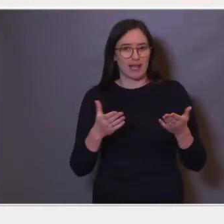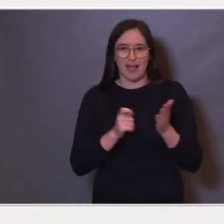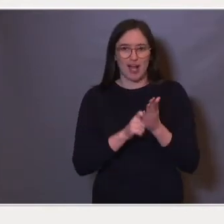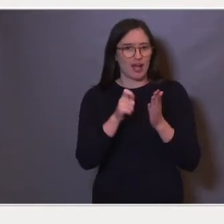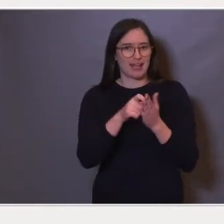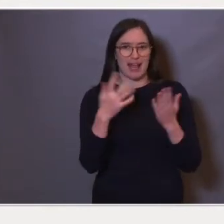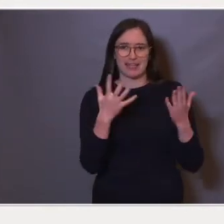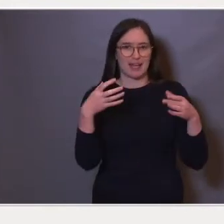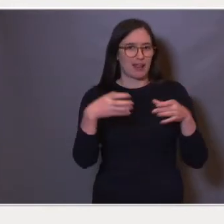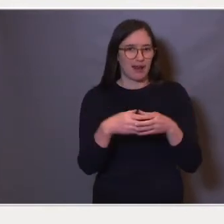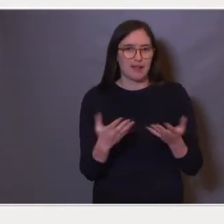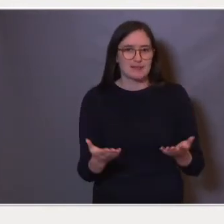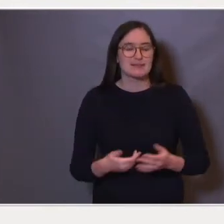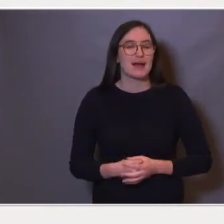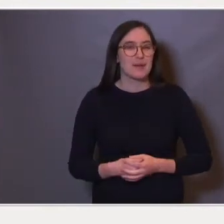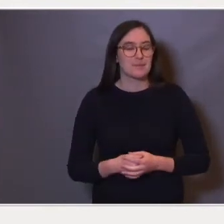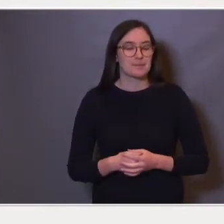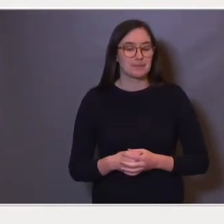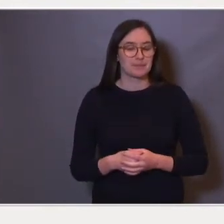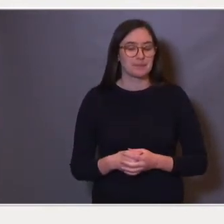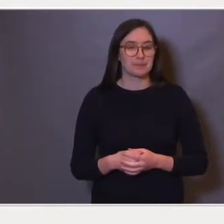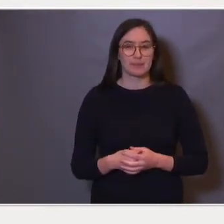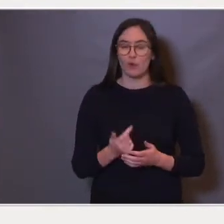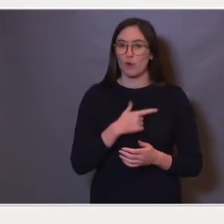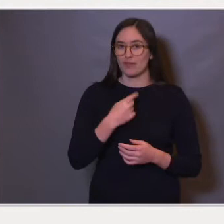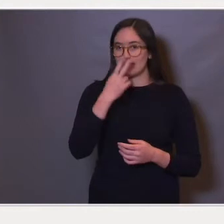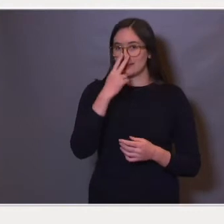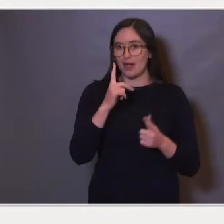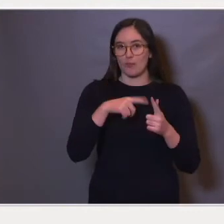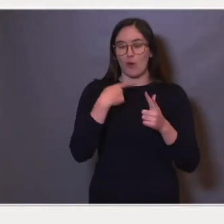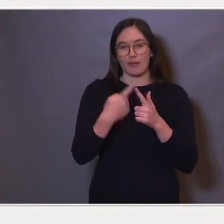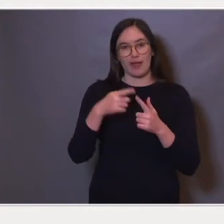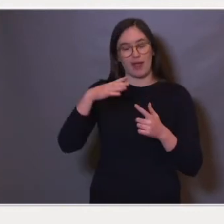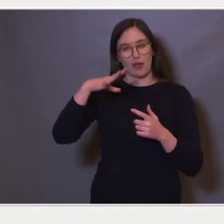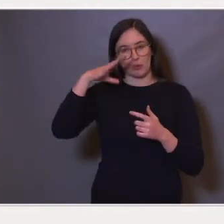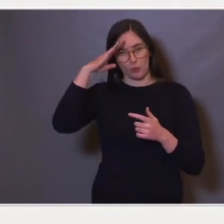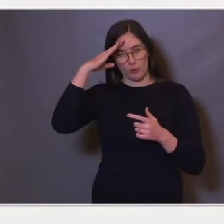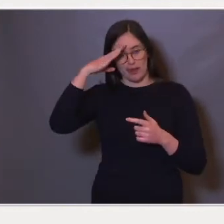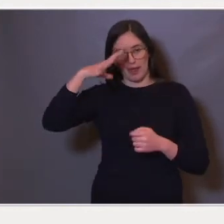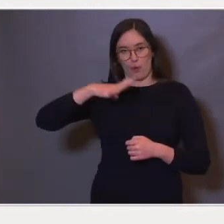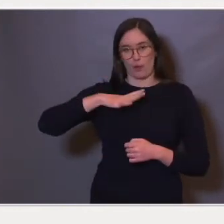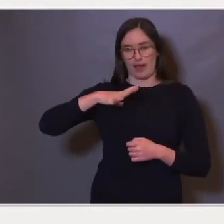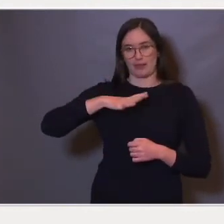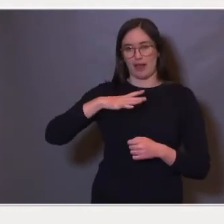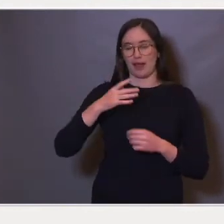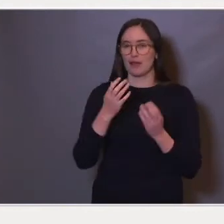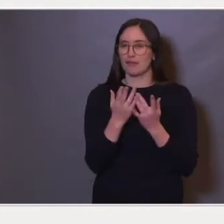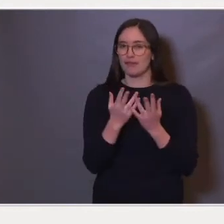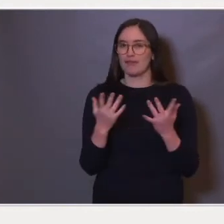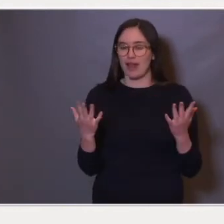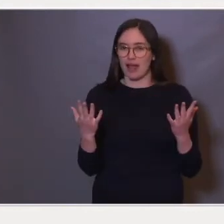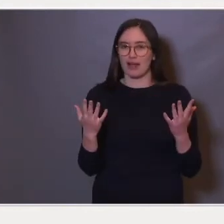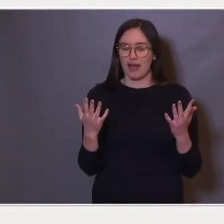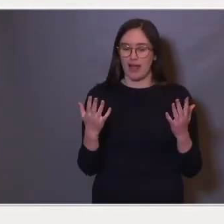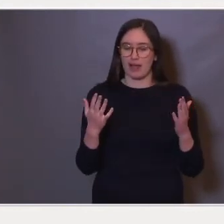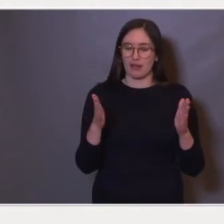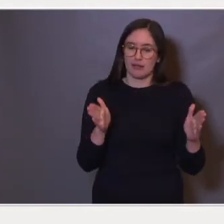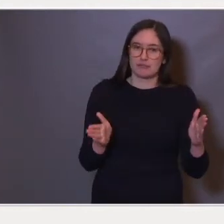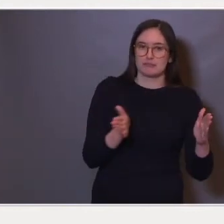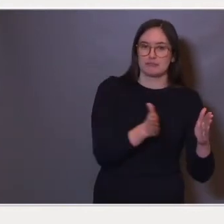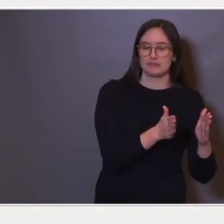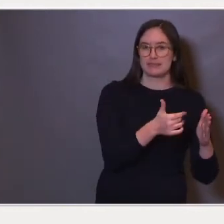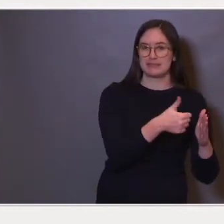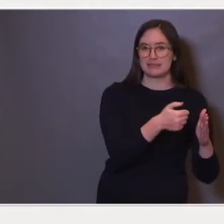i 10. klasse. Og vi ser at både blant gutter og jenter, er det en del som er helt oppe i 60,